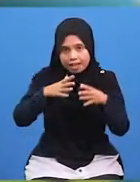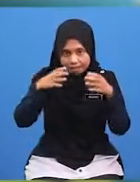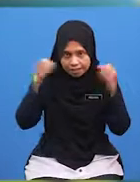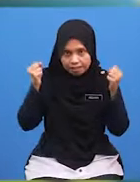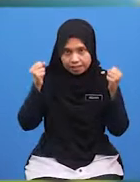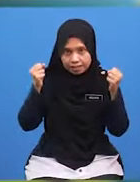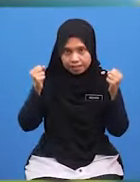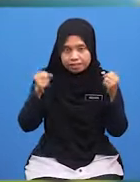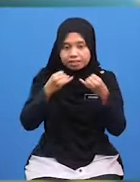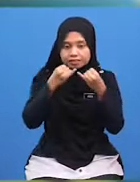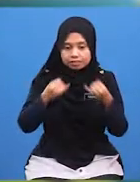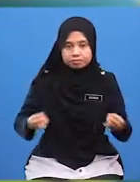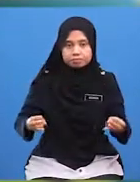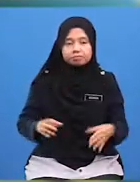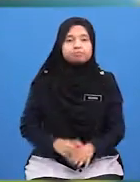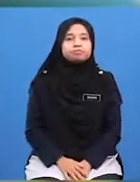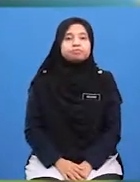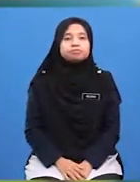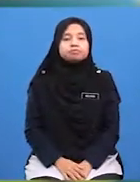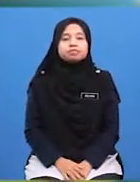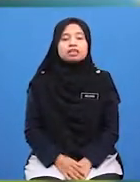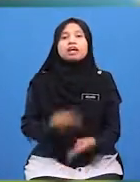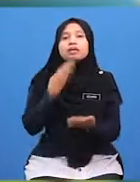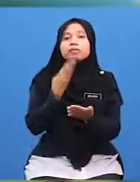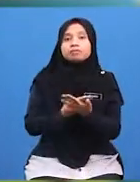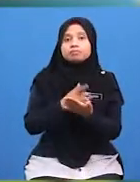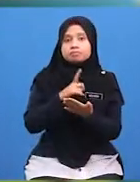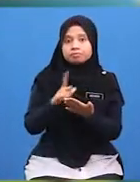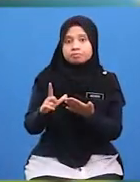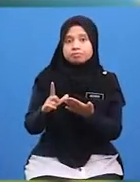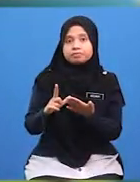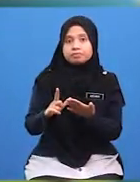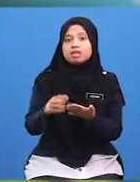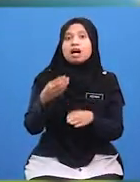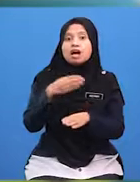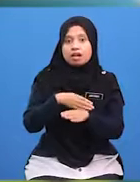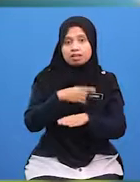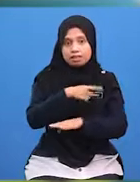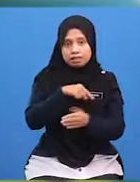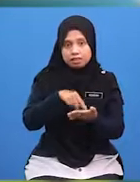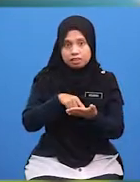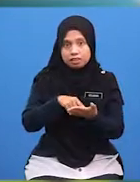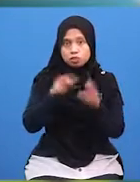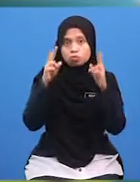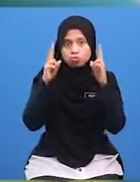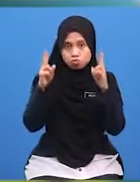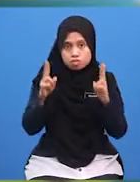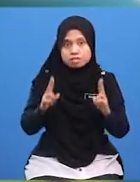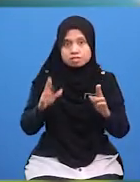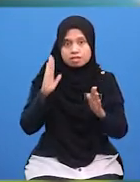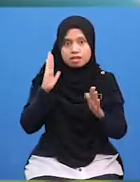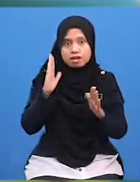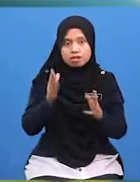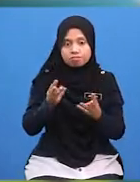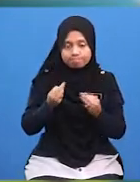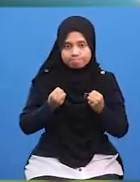Sihat dan Sejahtera Baiklah, pada hari ini Ustazah ingin